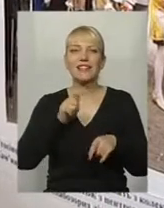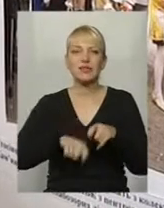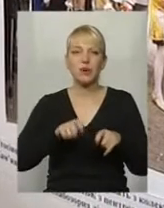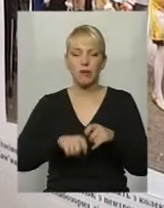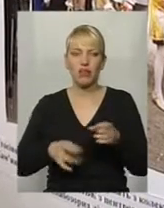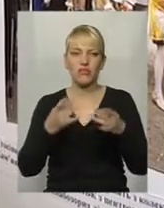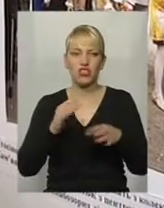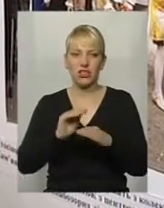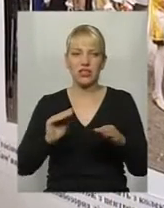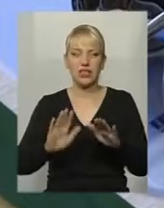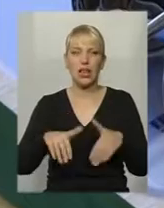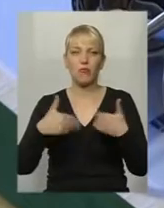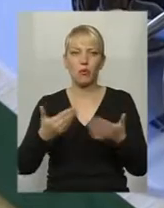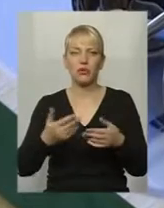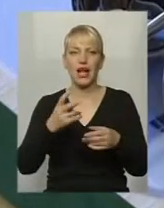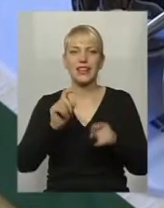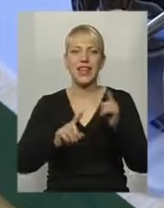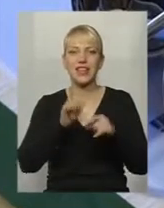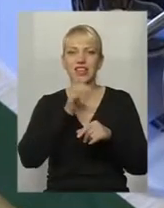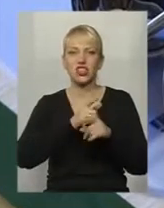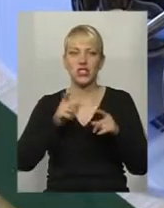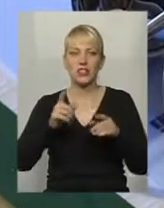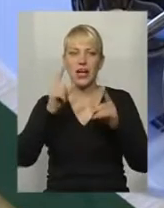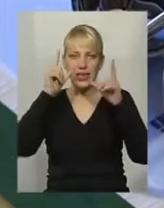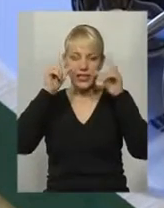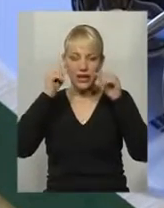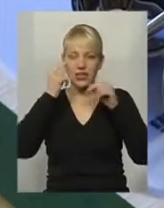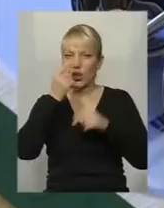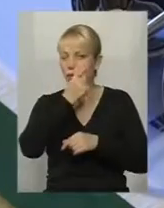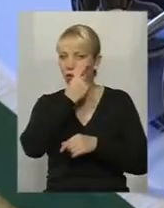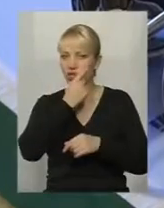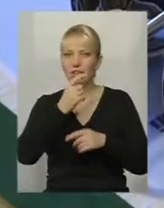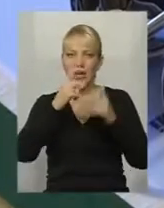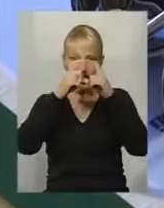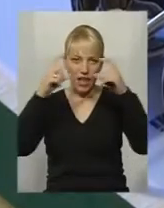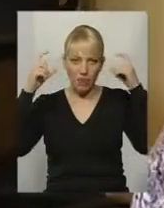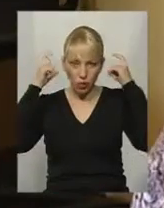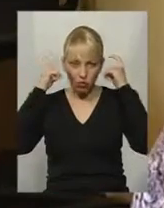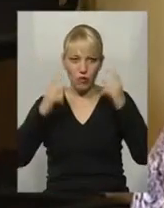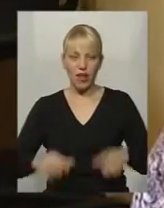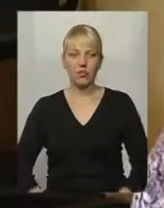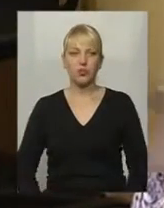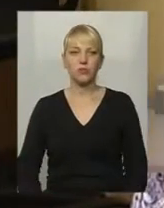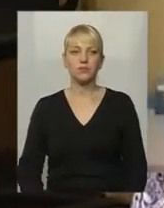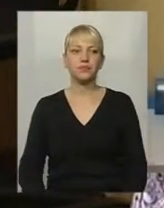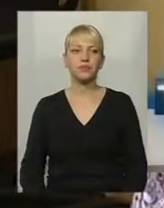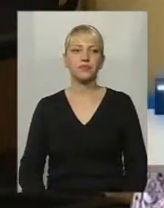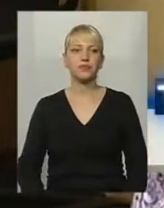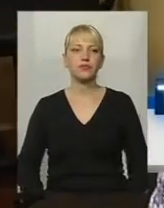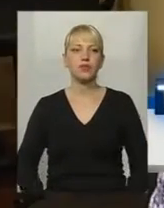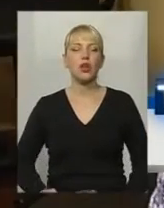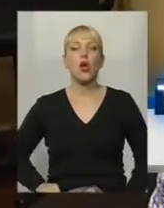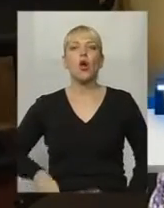Звичайним дітям запропонували на деякий час закрити очі темною пов'язкою. Одна дівчинка дуже гірко